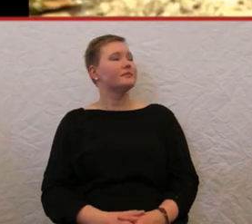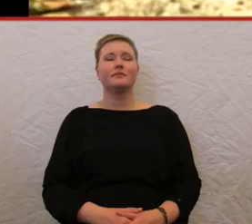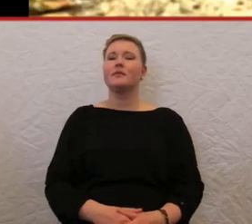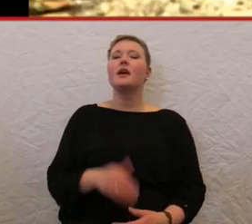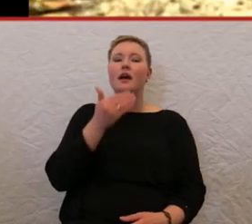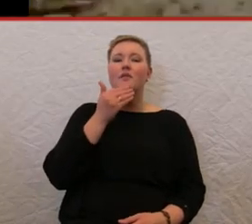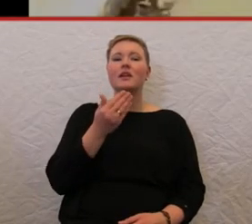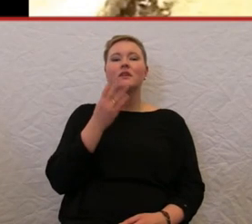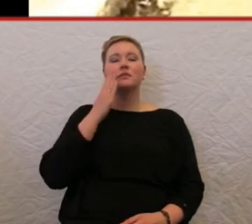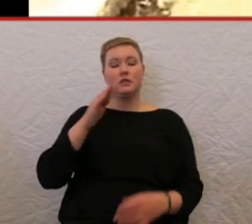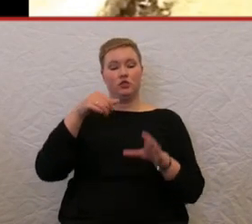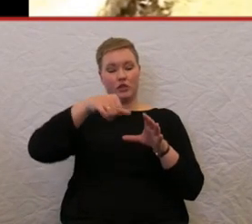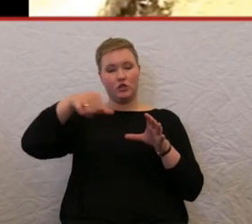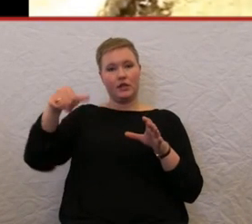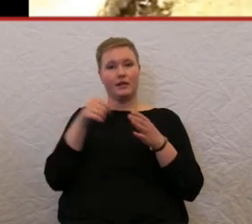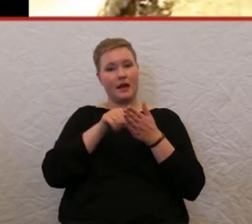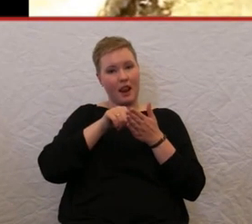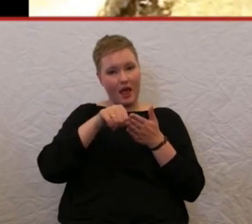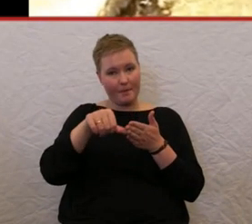So. Und noch mal runter.